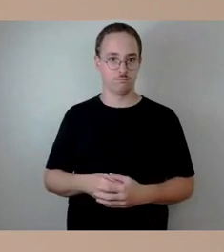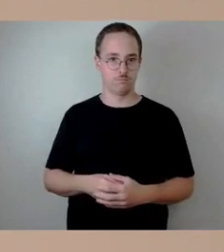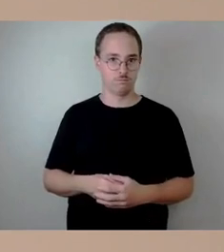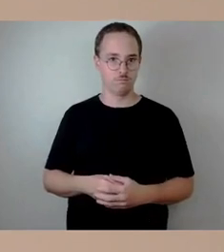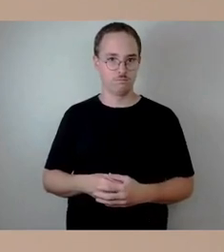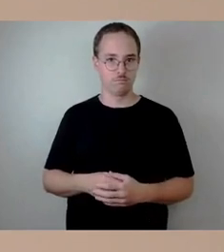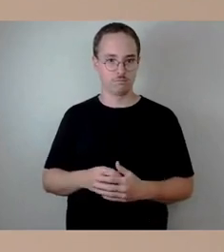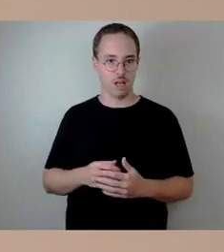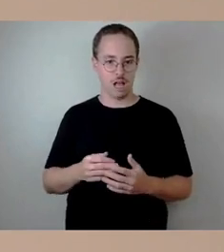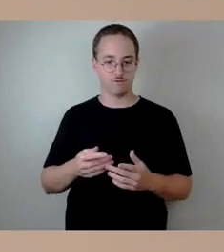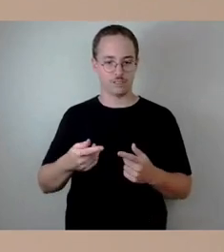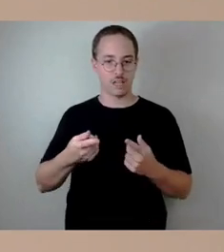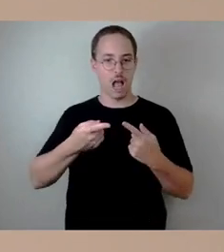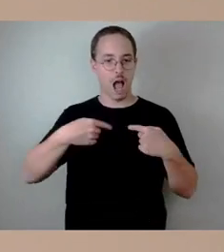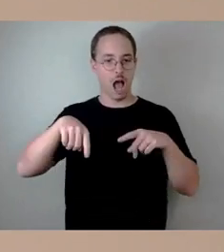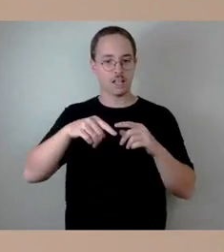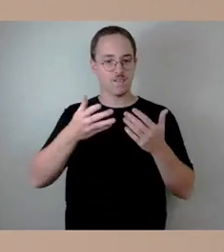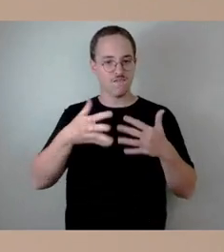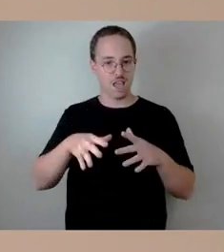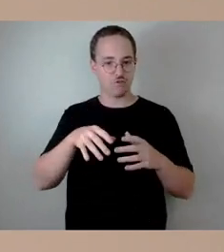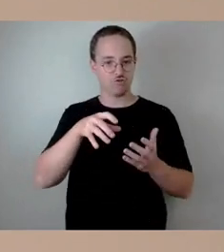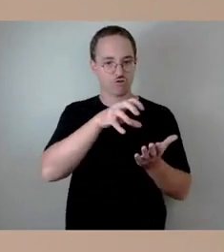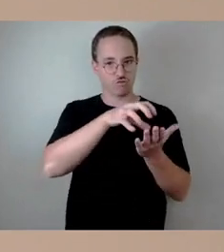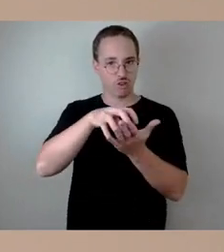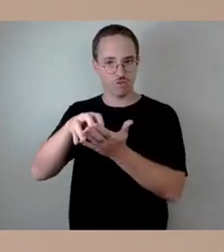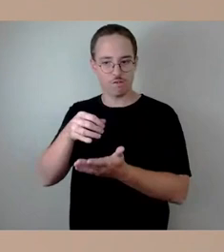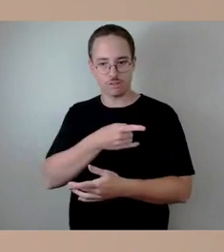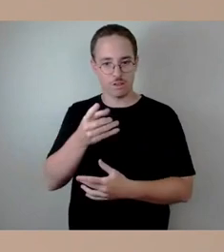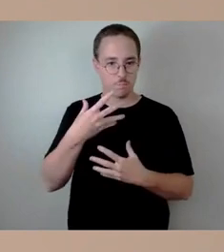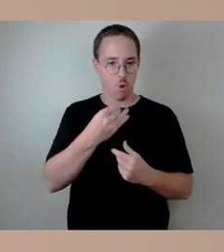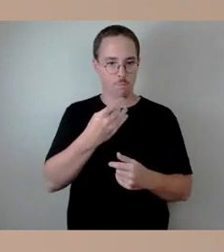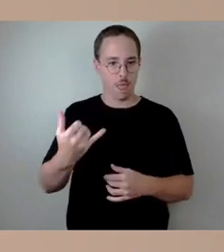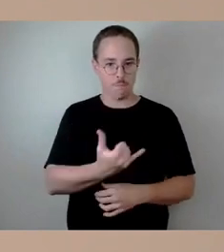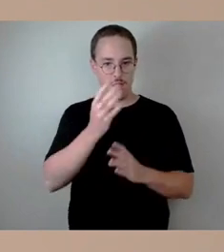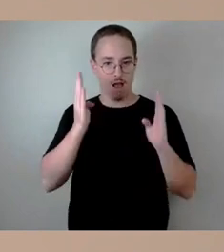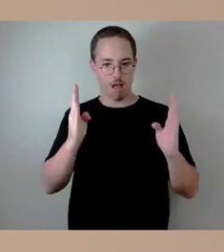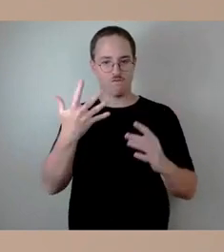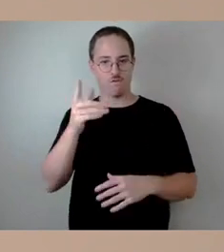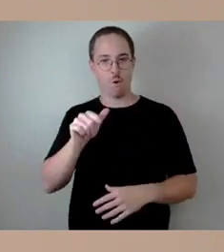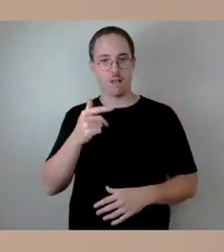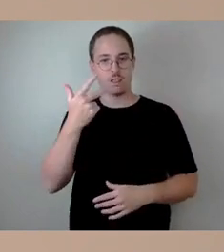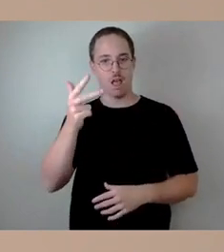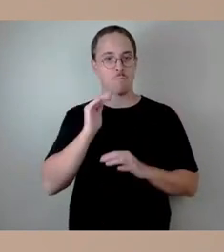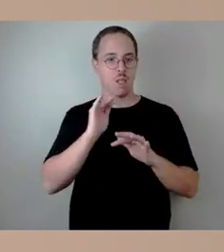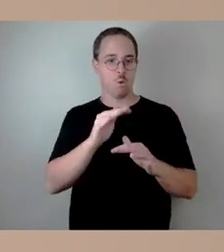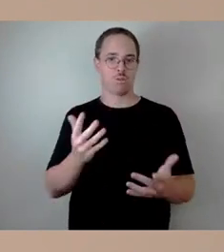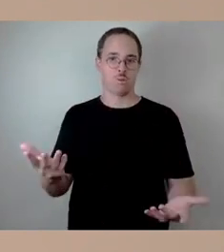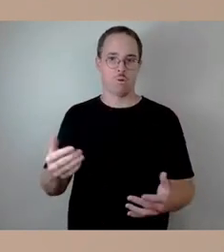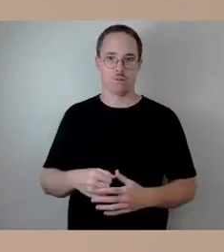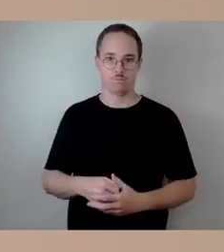Jahr 5,3 Millionen. Da kommt man nicht weit und entsprechend müssen wir sozusagen diese Maßnahme